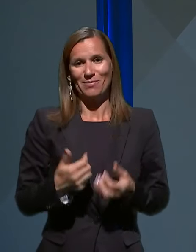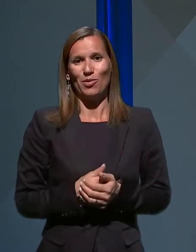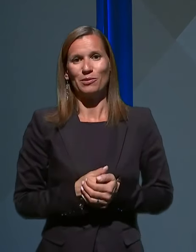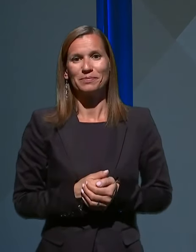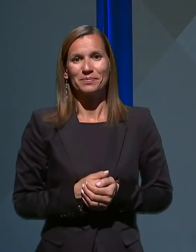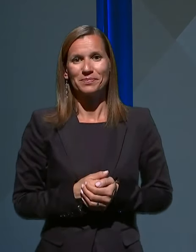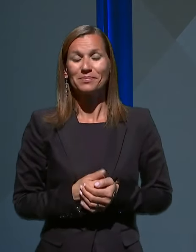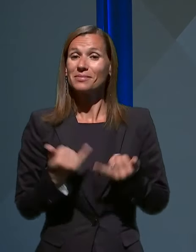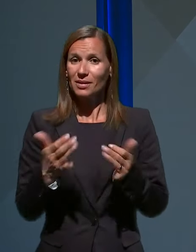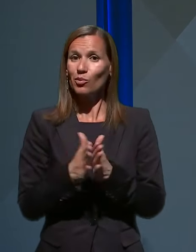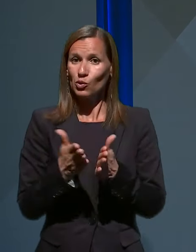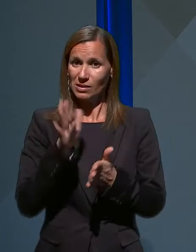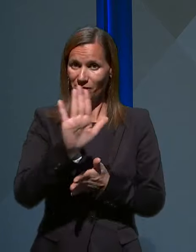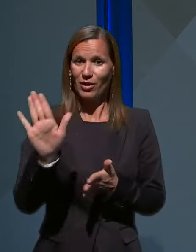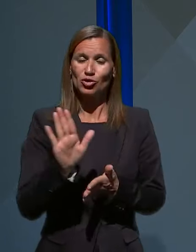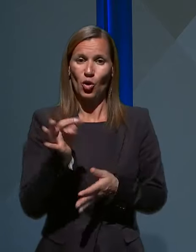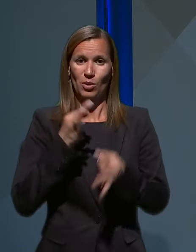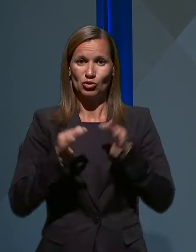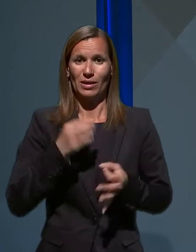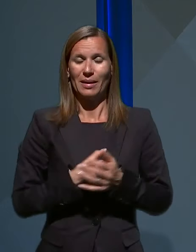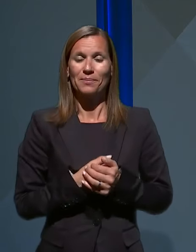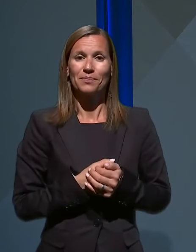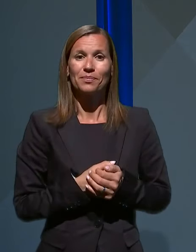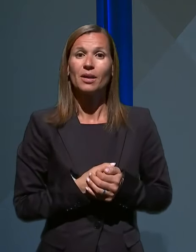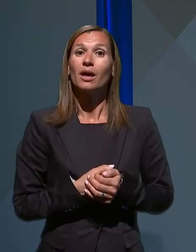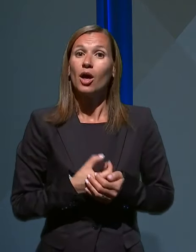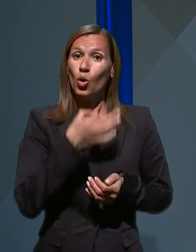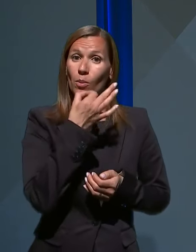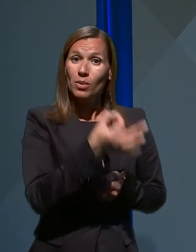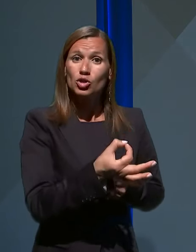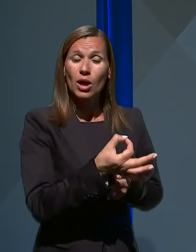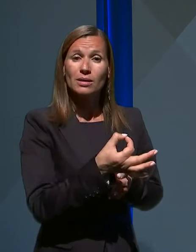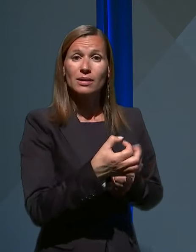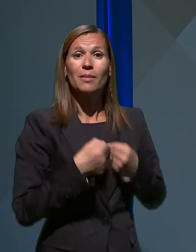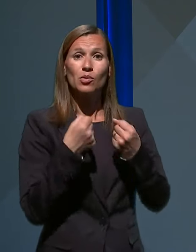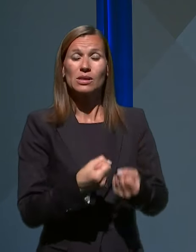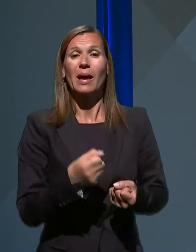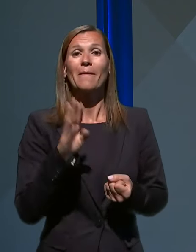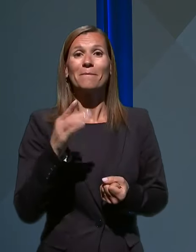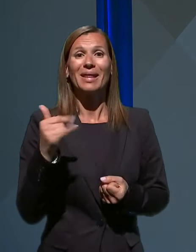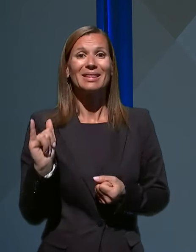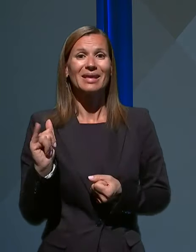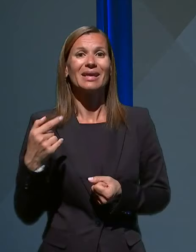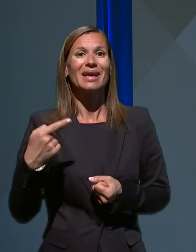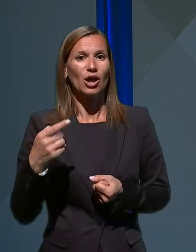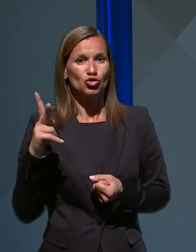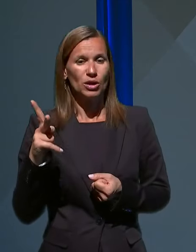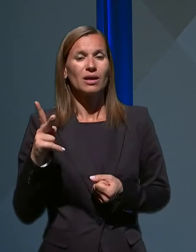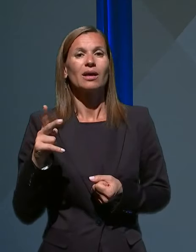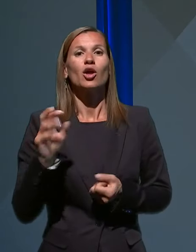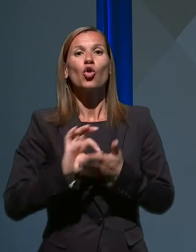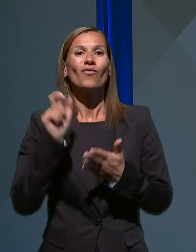Zdaj pa prosim za vprašanje. Vprašanje zastavlja Beti Gačnik, novinarka STA.